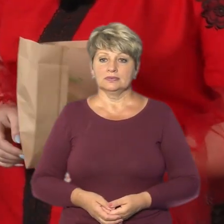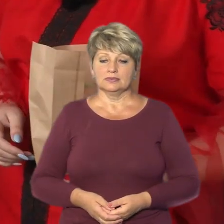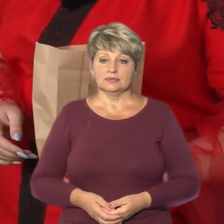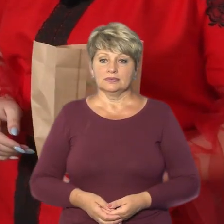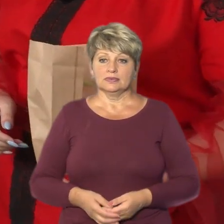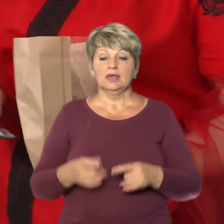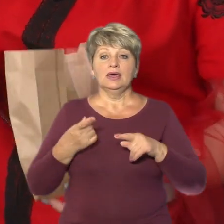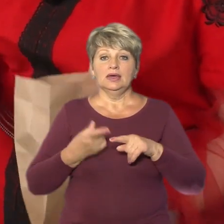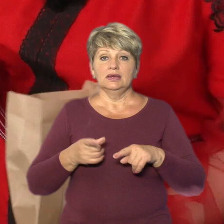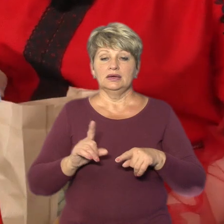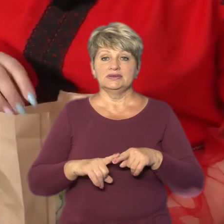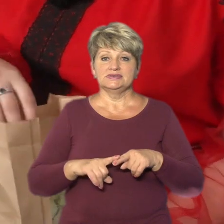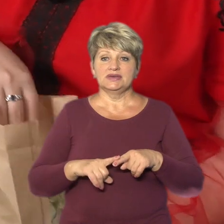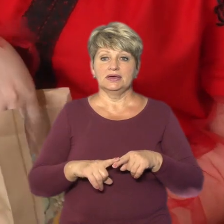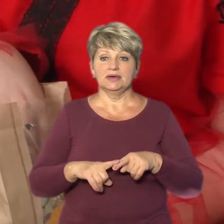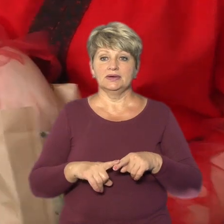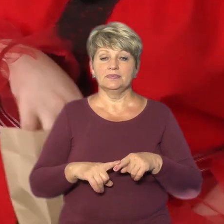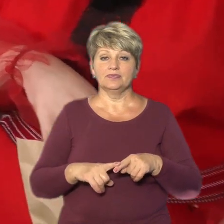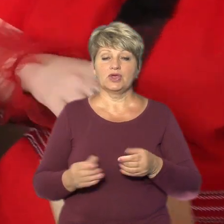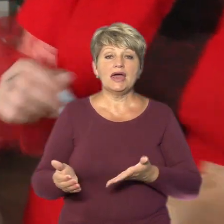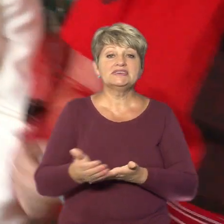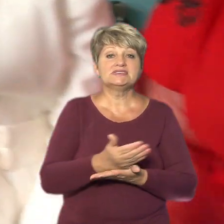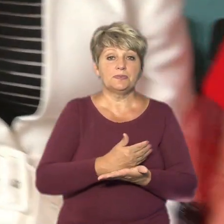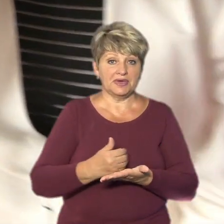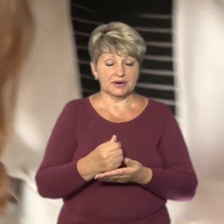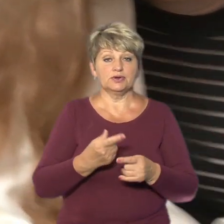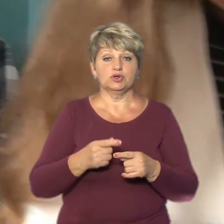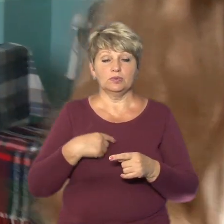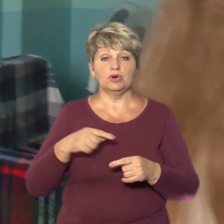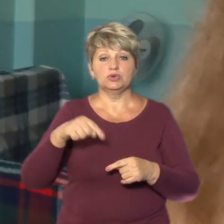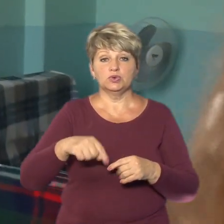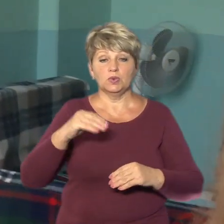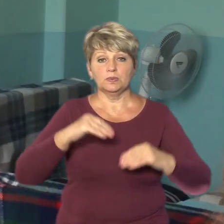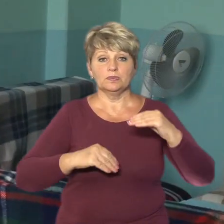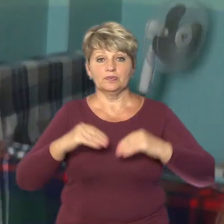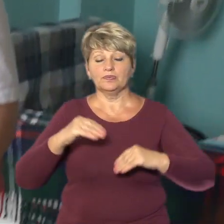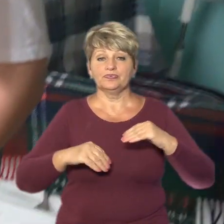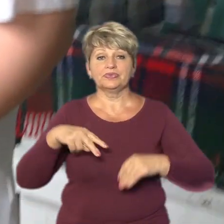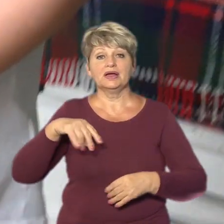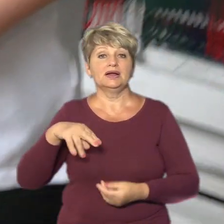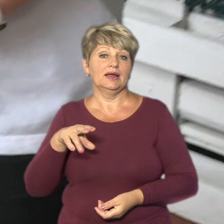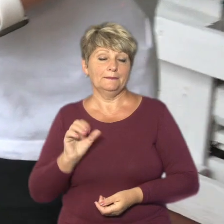Це ароматний збір, тому ми кладемо сюди цвіт липи,